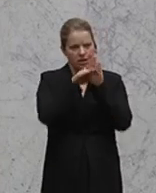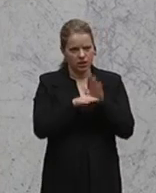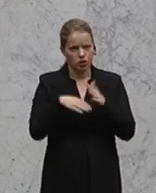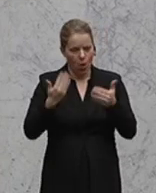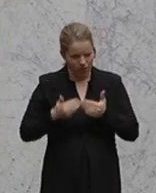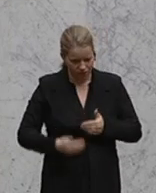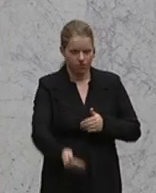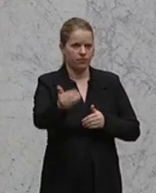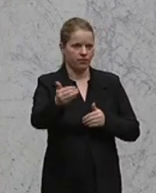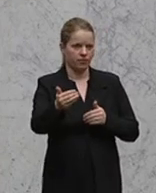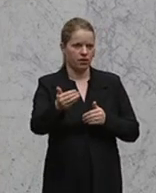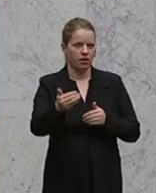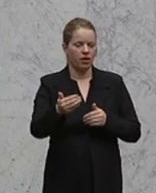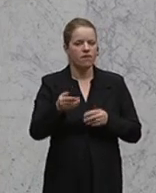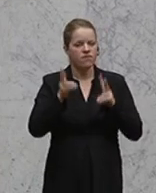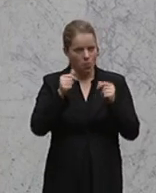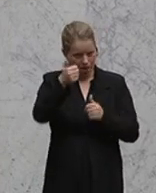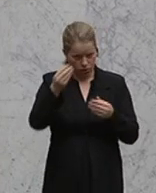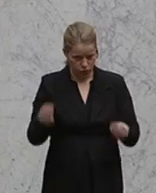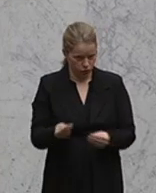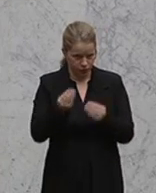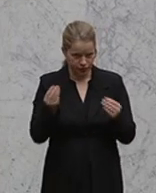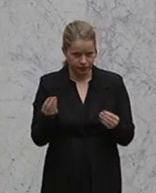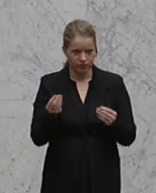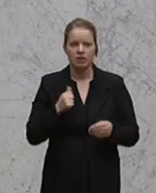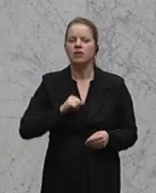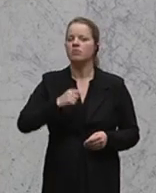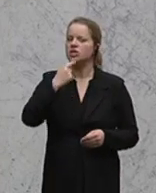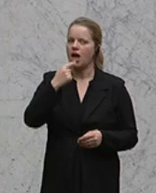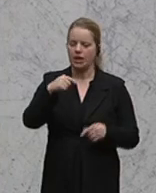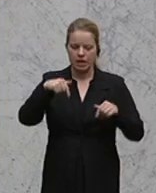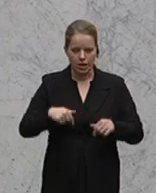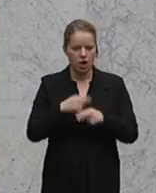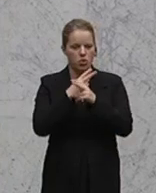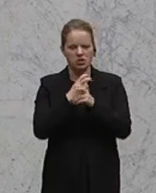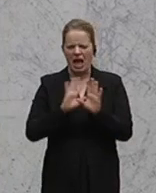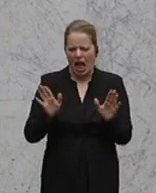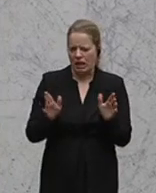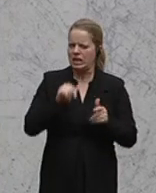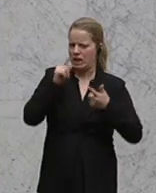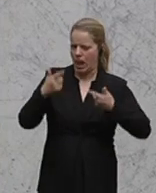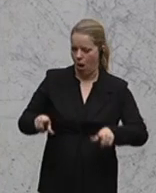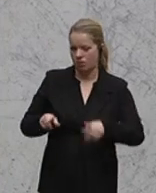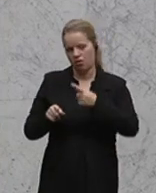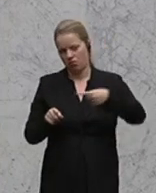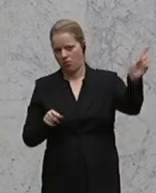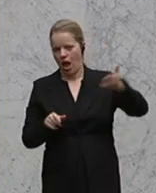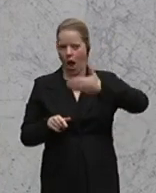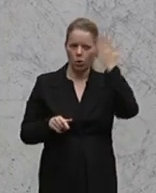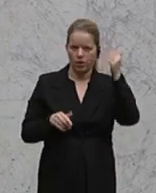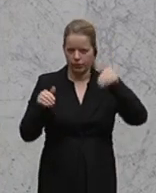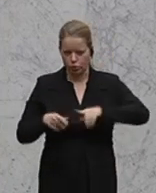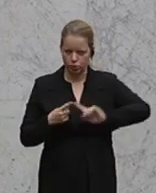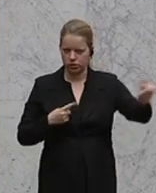aus diesem einen Grund. Nämlich, dass wir nicht sagen, nicht bei uns in Österreich geht woanders hin, sondern dass wir in Österreich unter